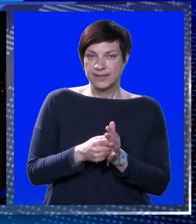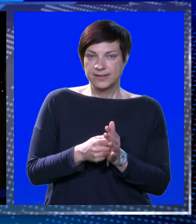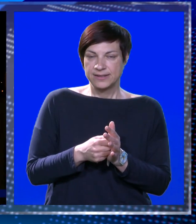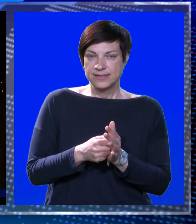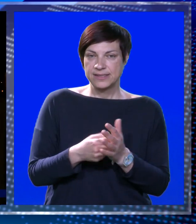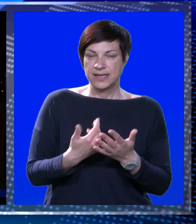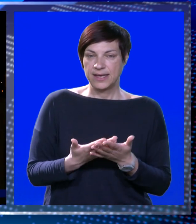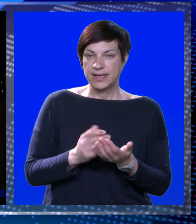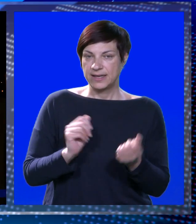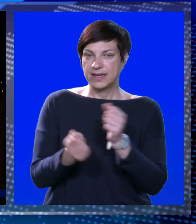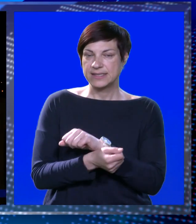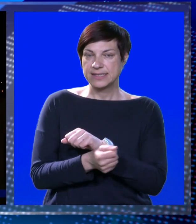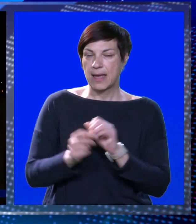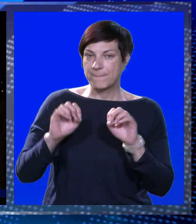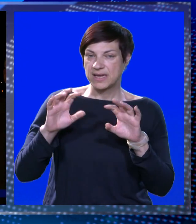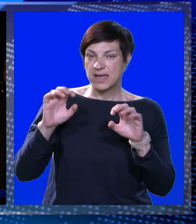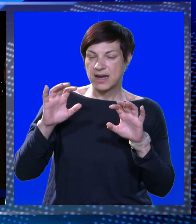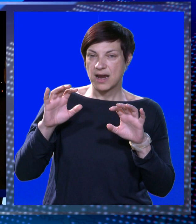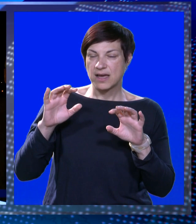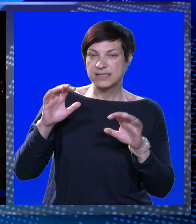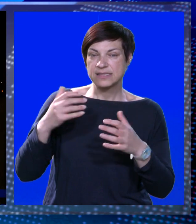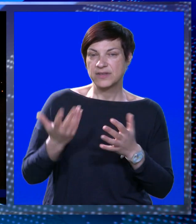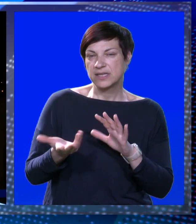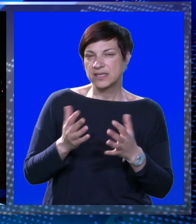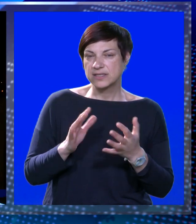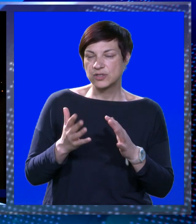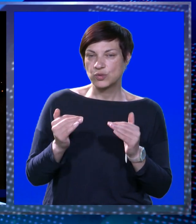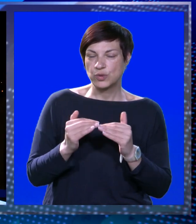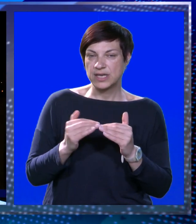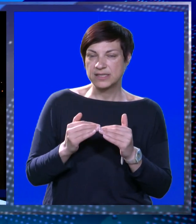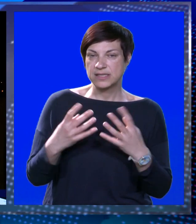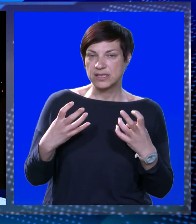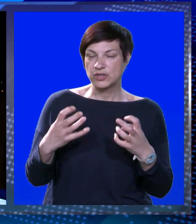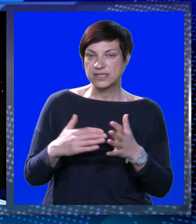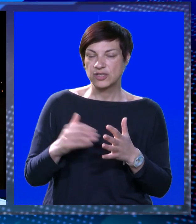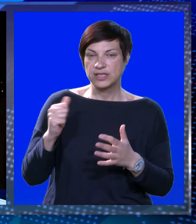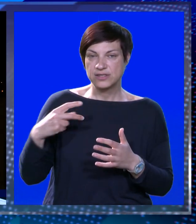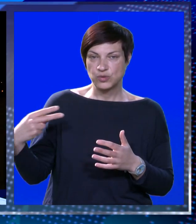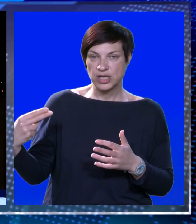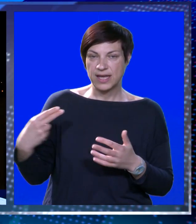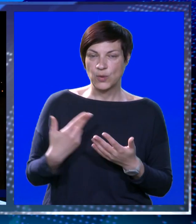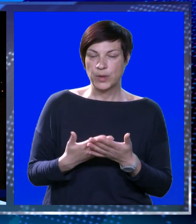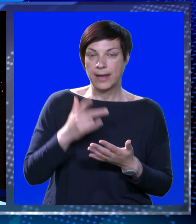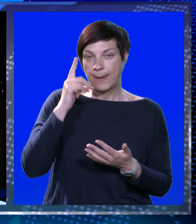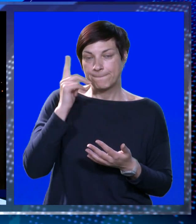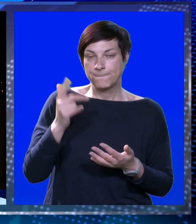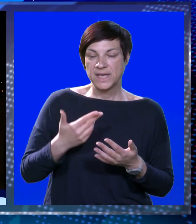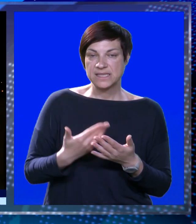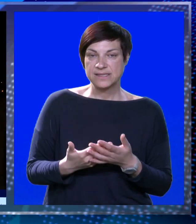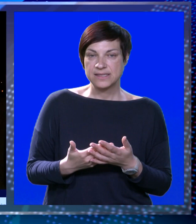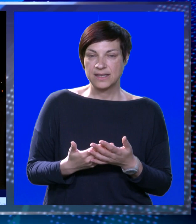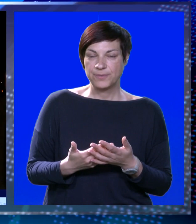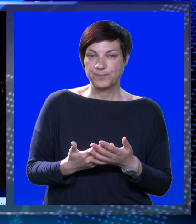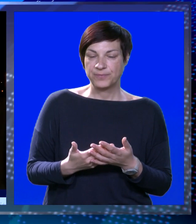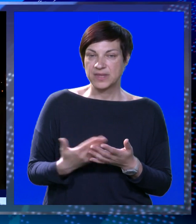zamjene ove dekorativne rasvjeta, odnosno troškove su negdje na razinu 800.000 eura i mislim da